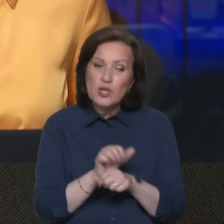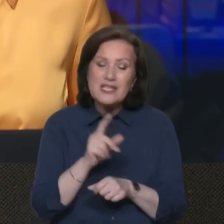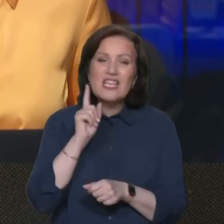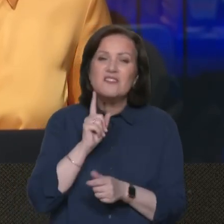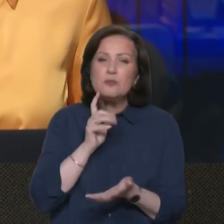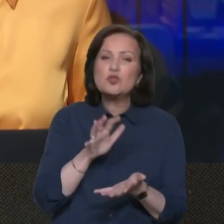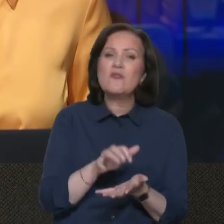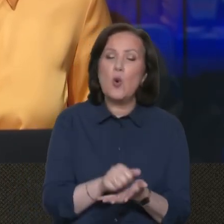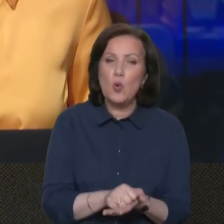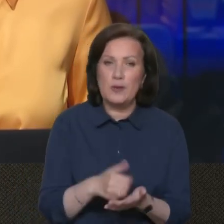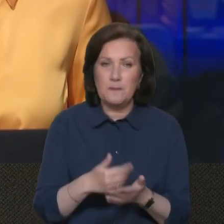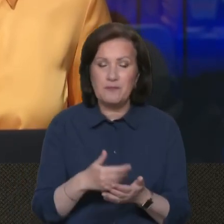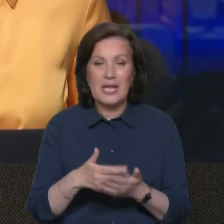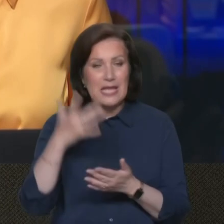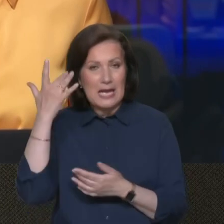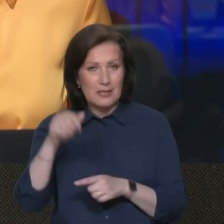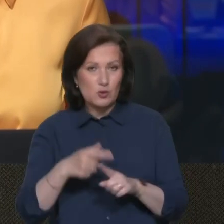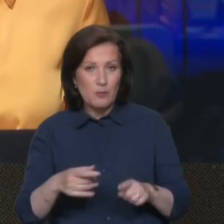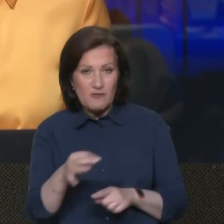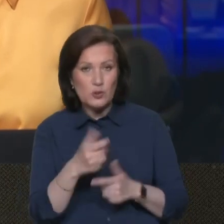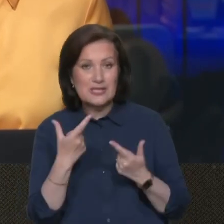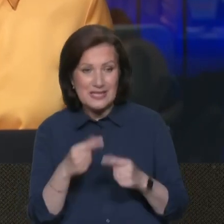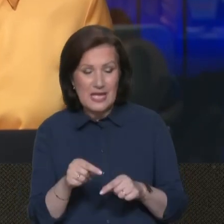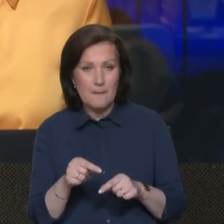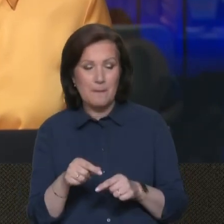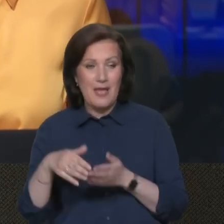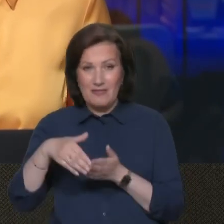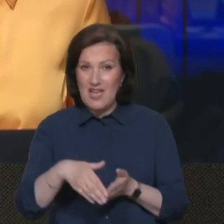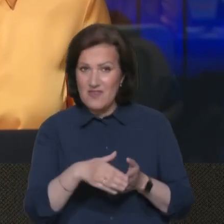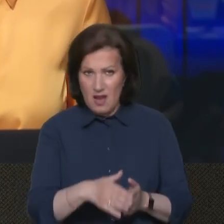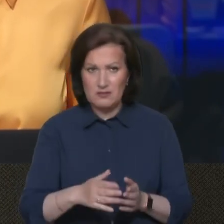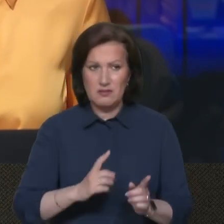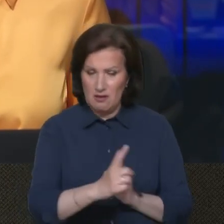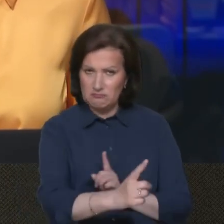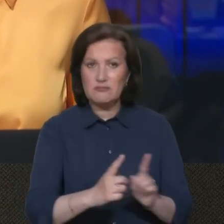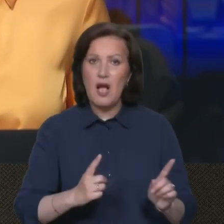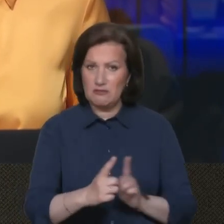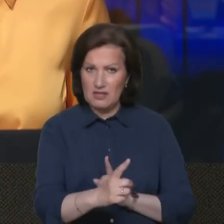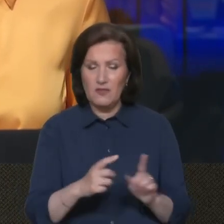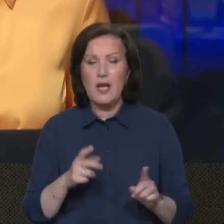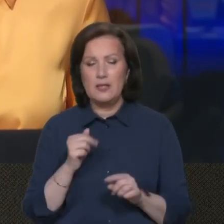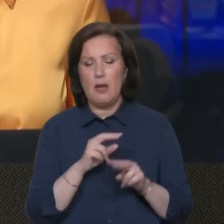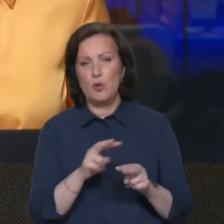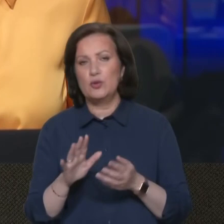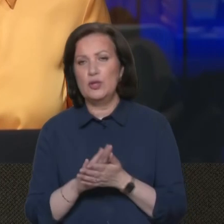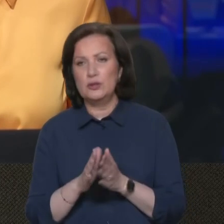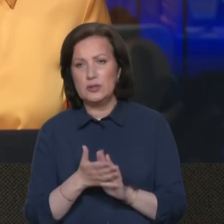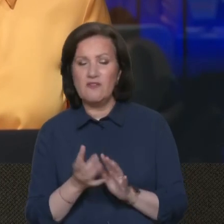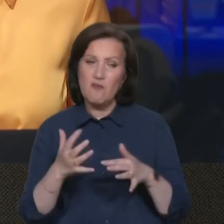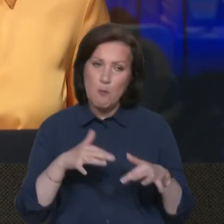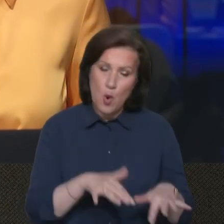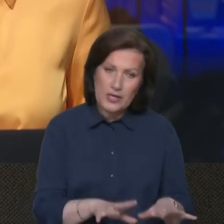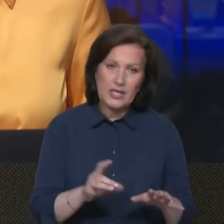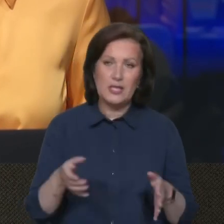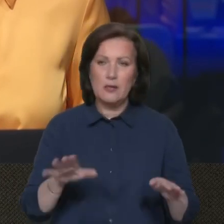окупації, зокрема на Кримському півострові, де навігація досить активна. І там контролює ситуацію і в морі,